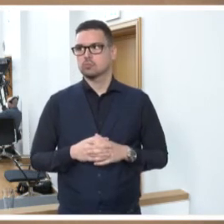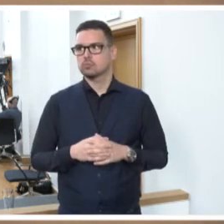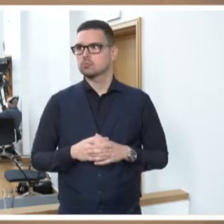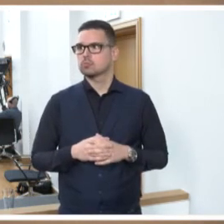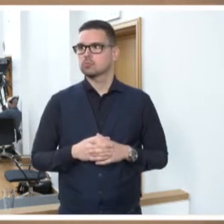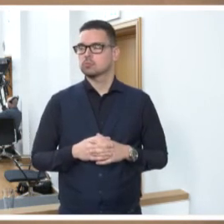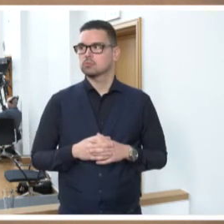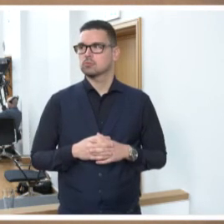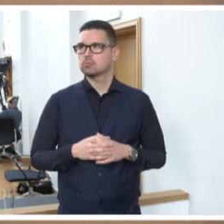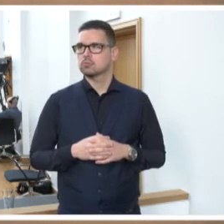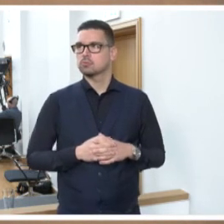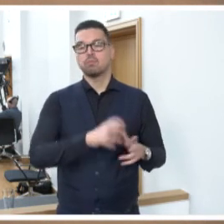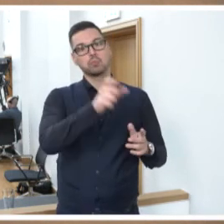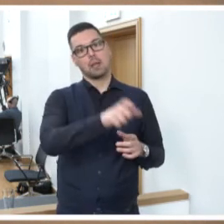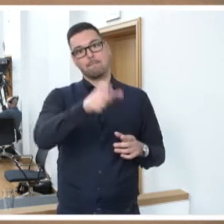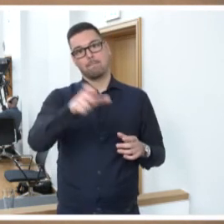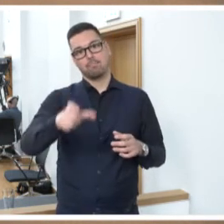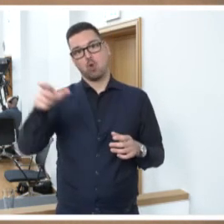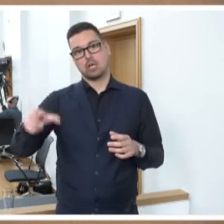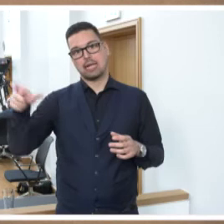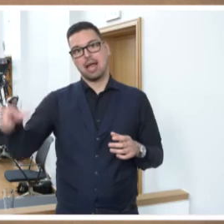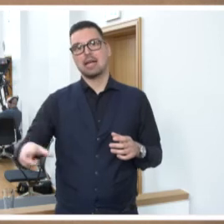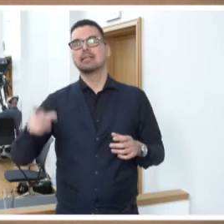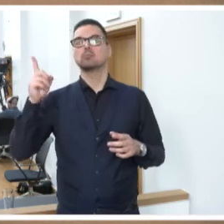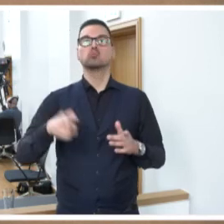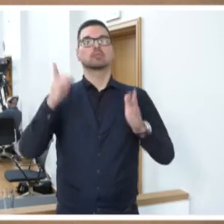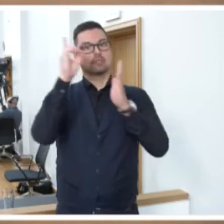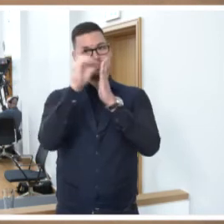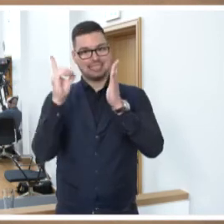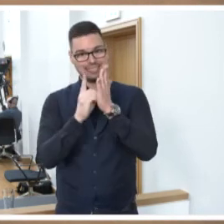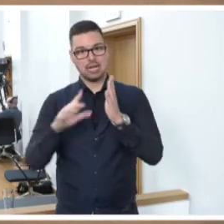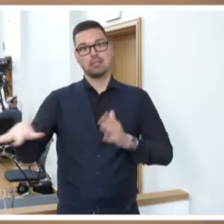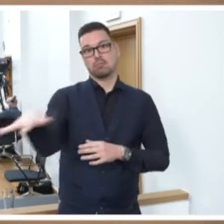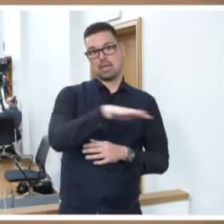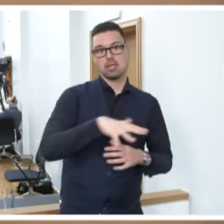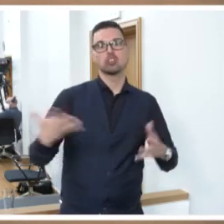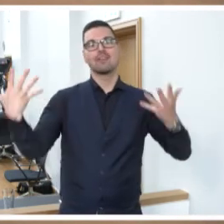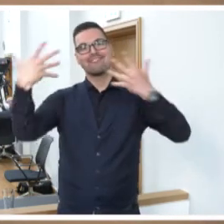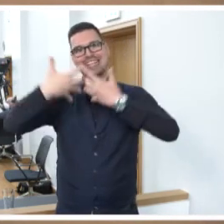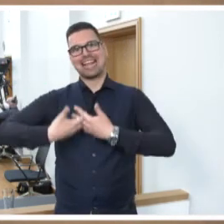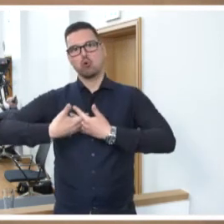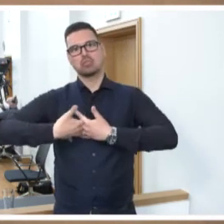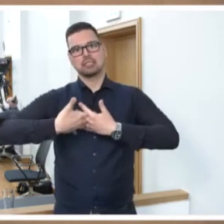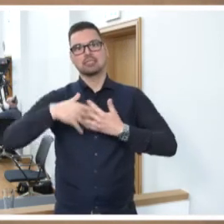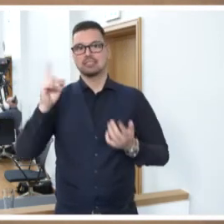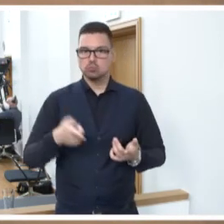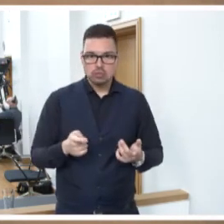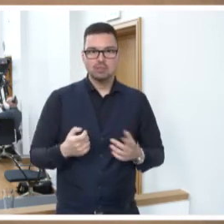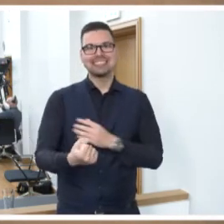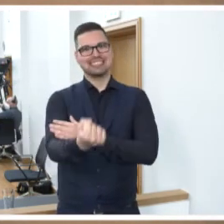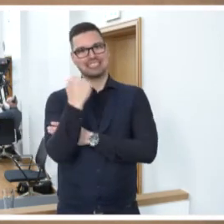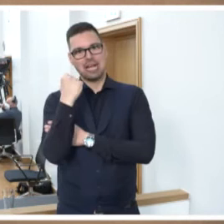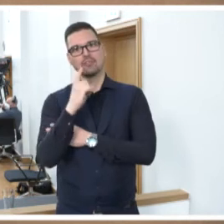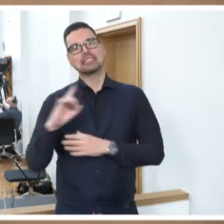die Bürgerinnen und Bürger müssen auch im digitalen Bereich darauf vertrauen können, auf die Kraft